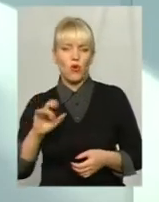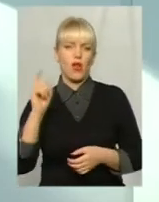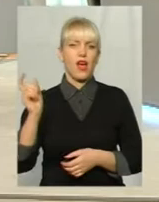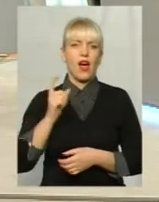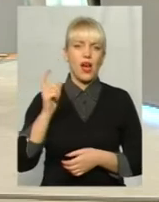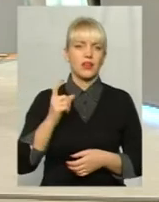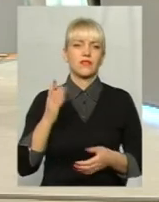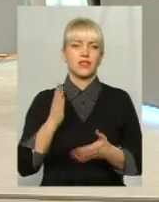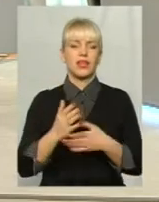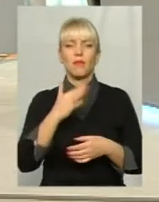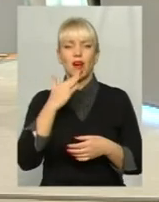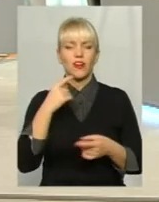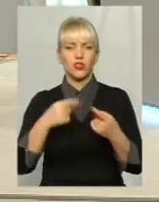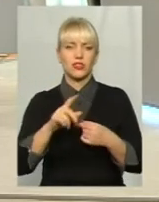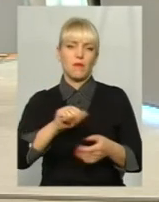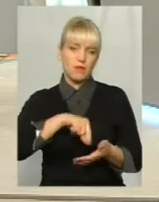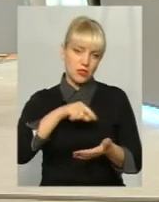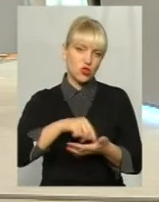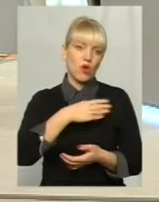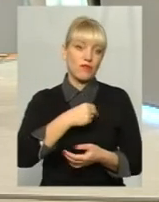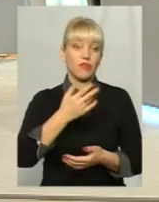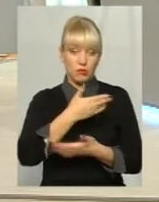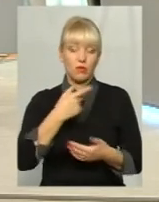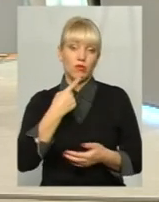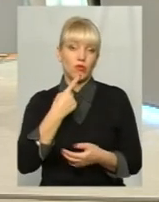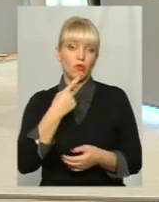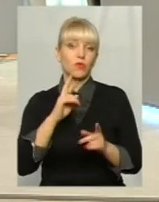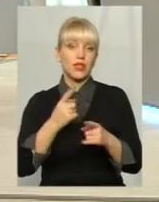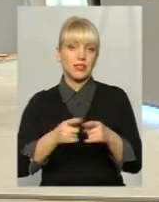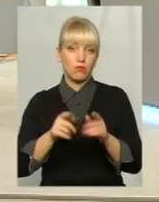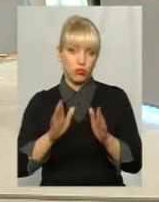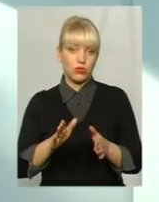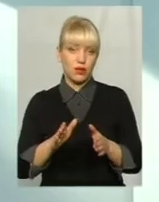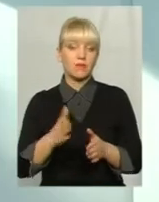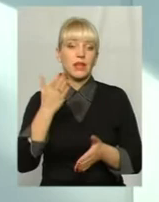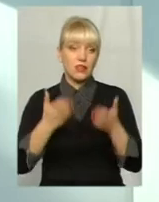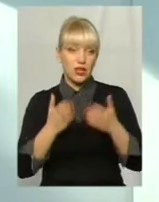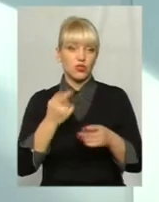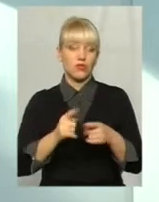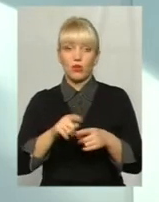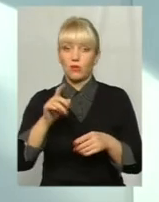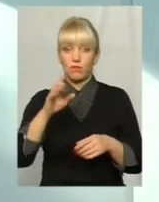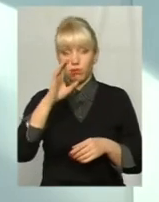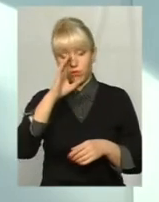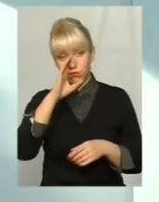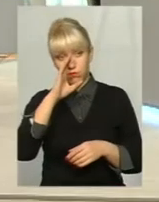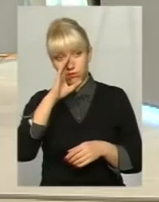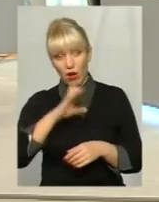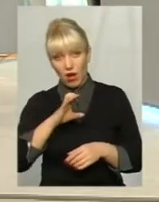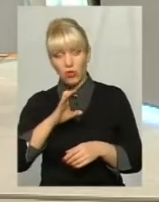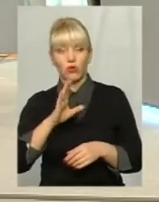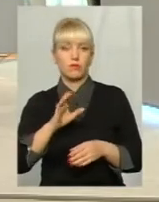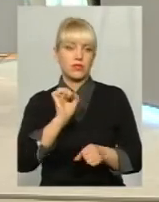місто Львів, ну, ми попробуємо, як воно буде. Якщо воно буде дуже погано, ну, припинемо. Якщо ми